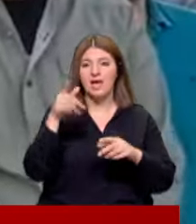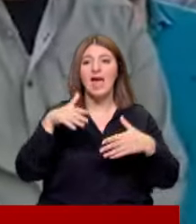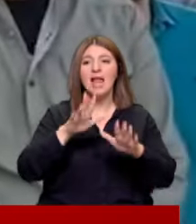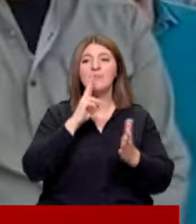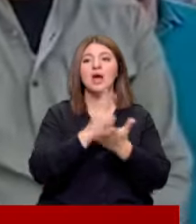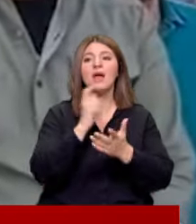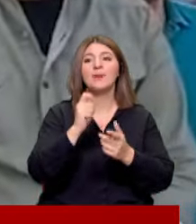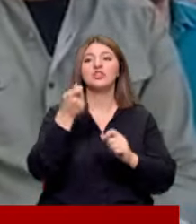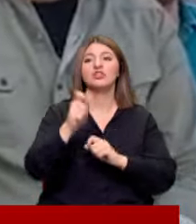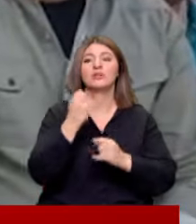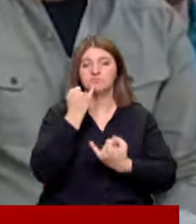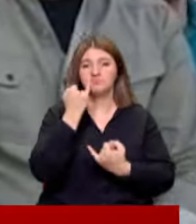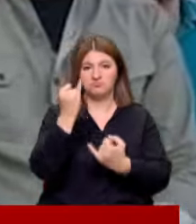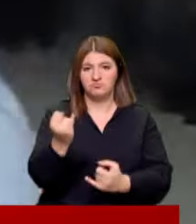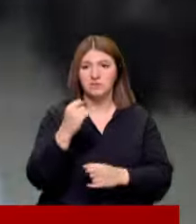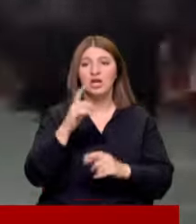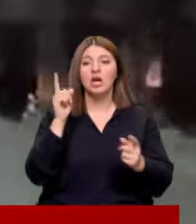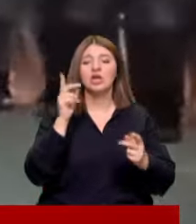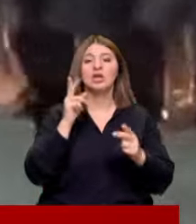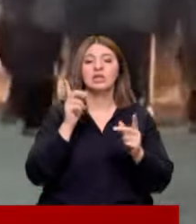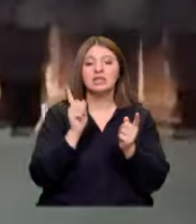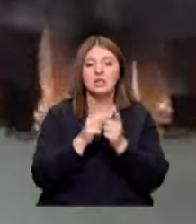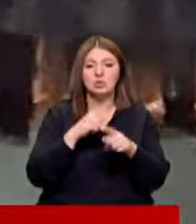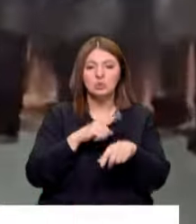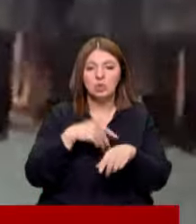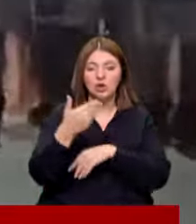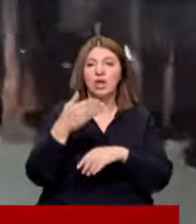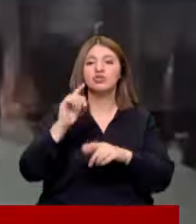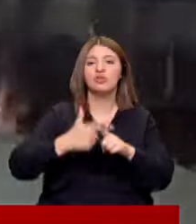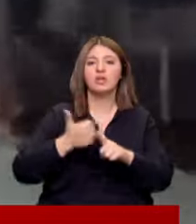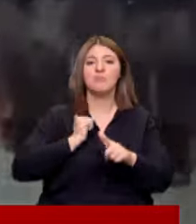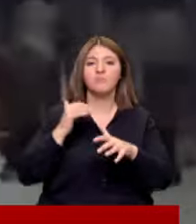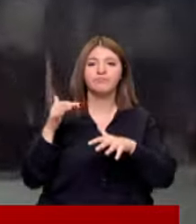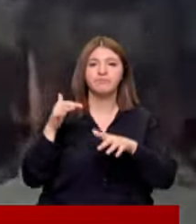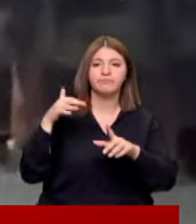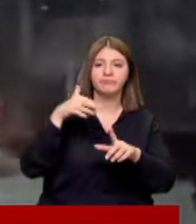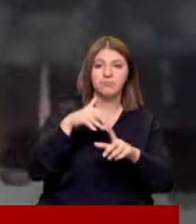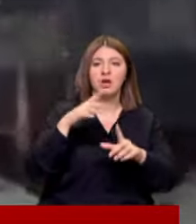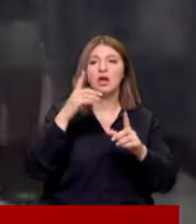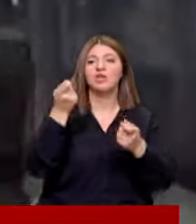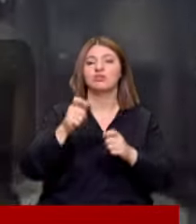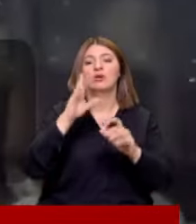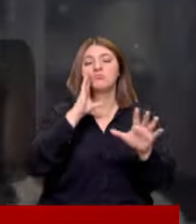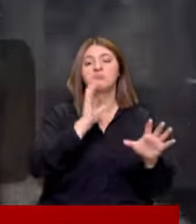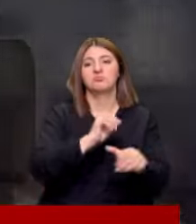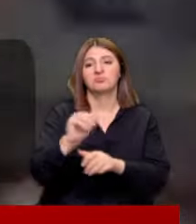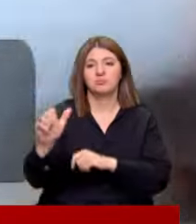eylem kararı alan işçileri ziyaret etti Kısa süre sonra da jandarmadan müdahale geldi İşçiler gözaltına alındı